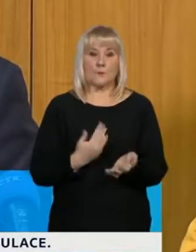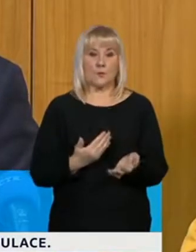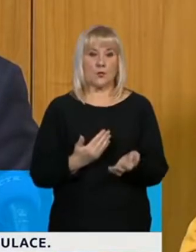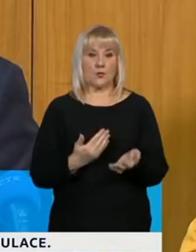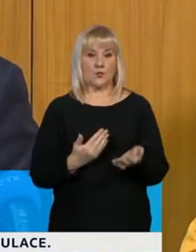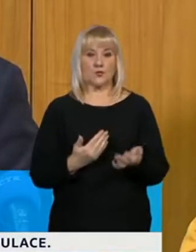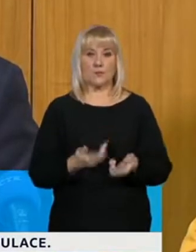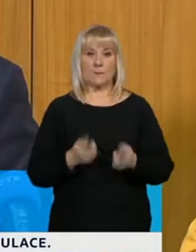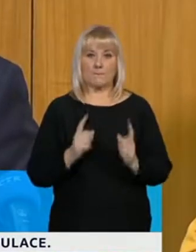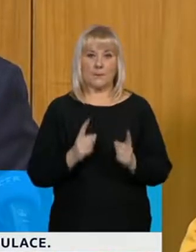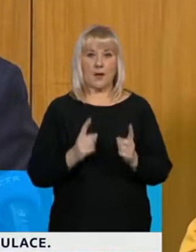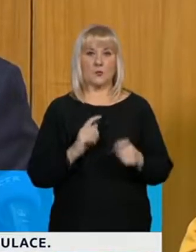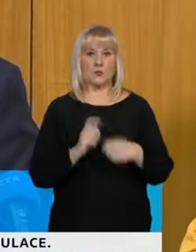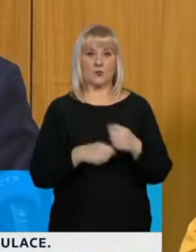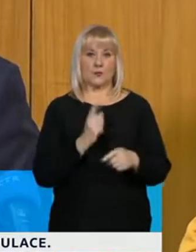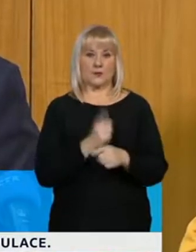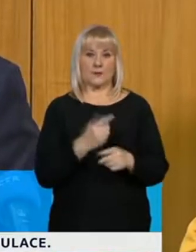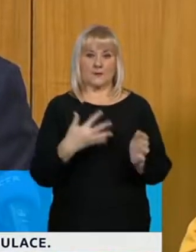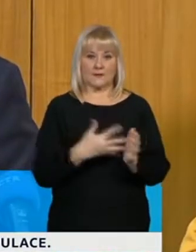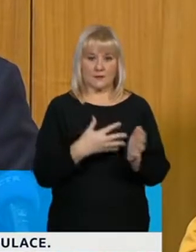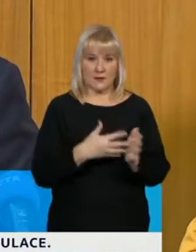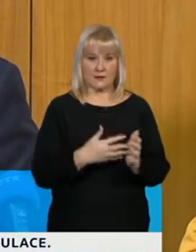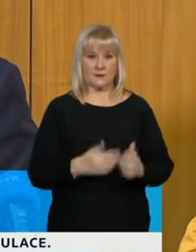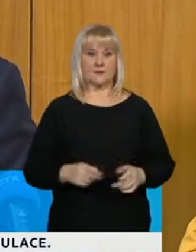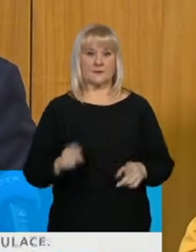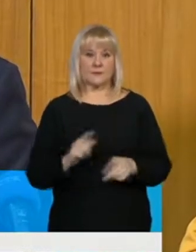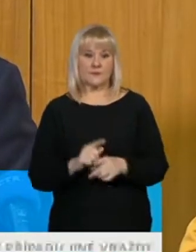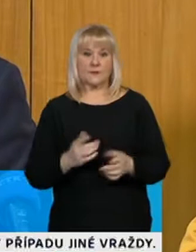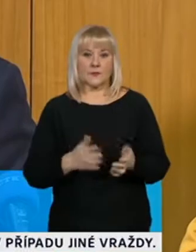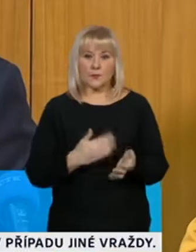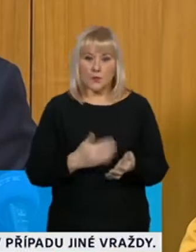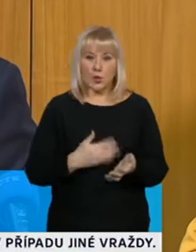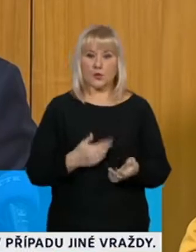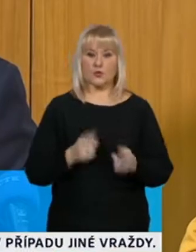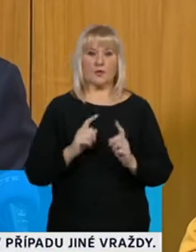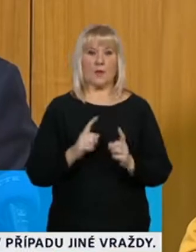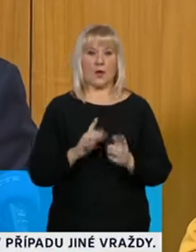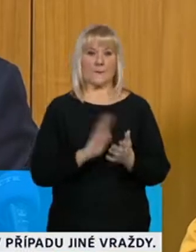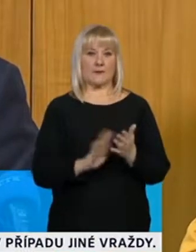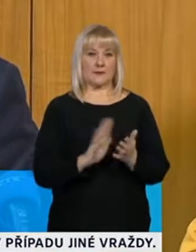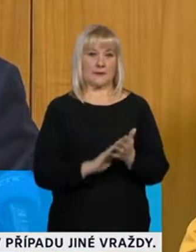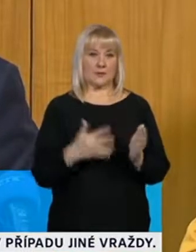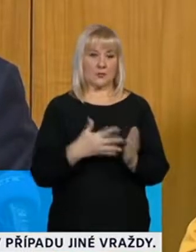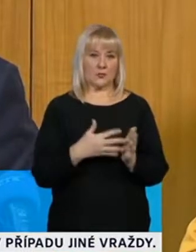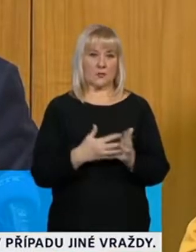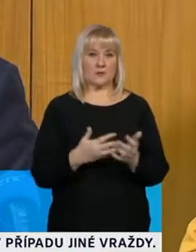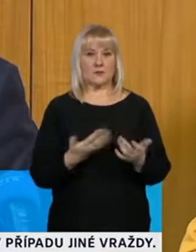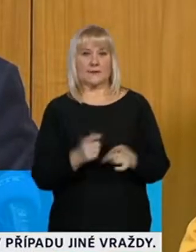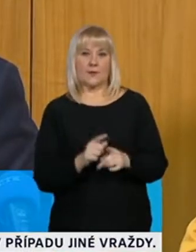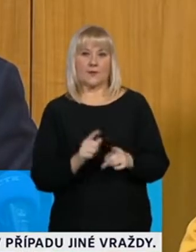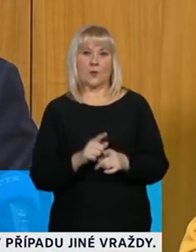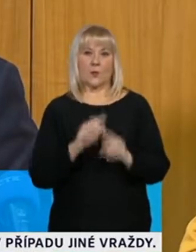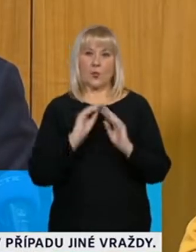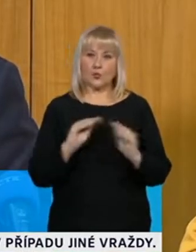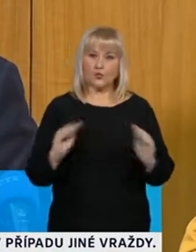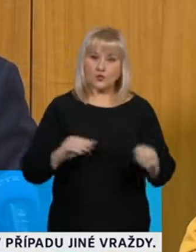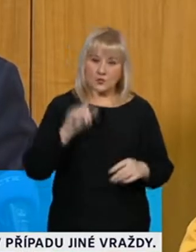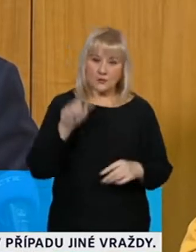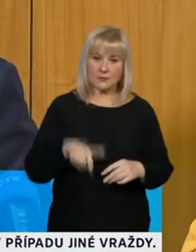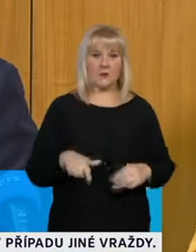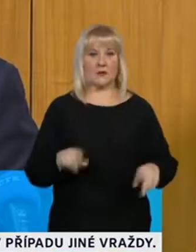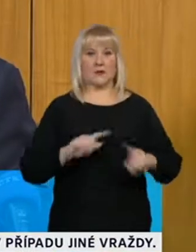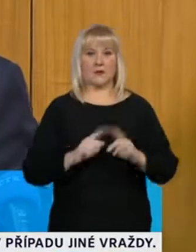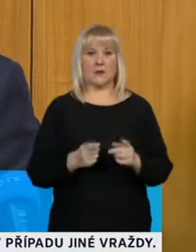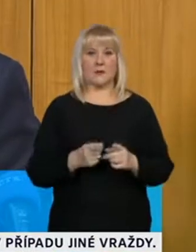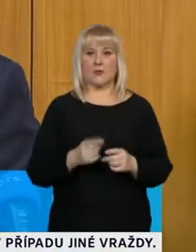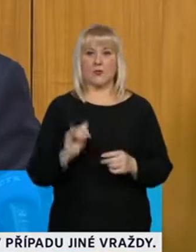se vlastně měli nechat testovat, proč bychom měli jít na antigenní test, ať už jsme učitelé nebo následně ať už